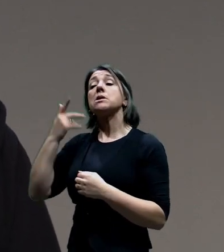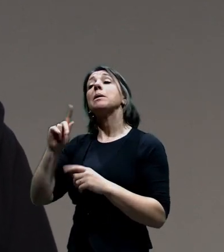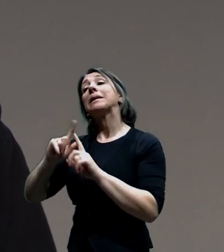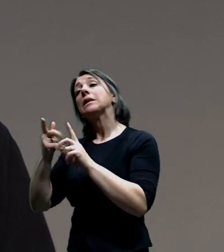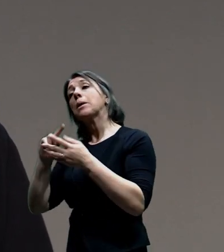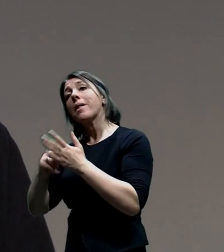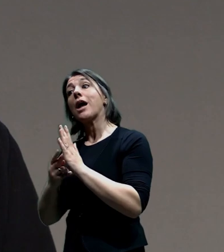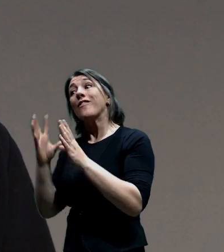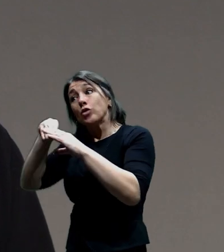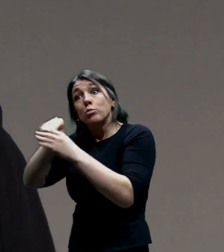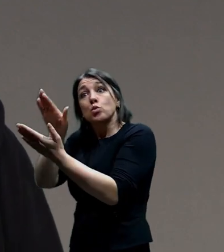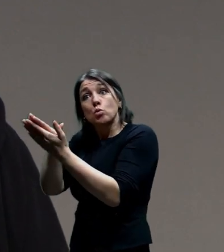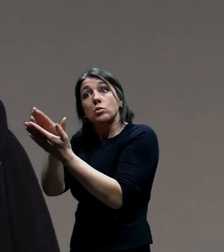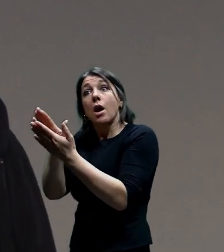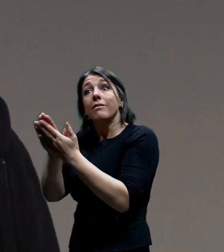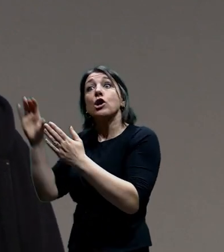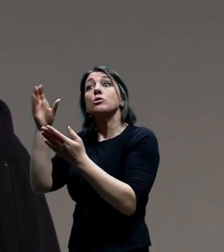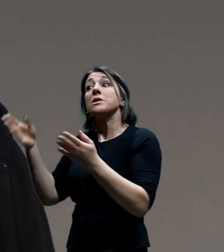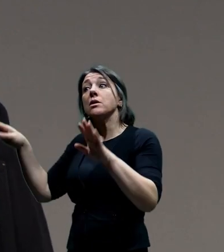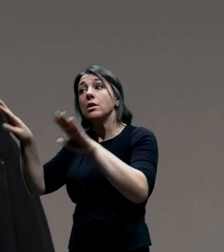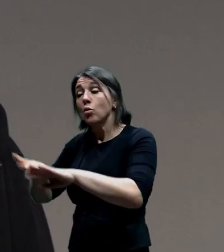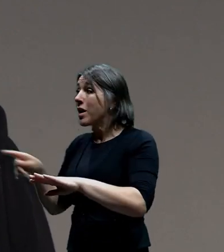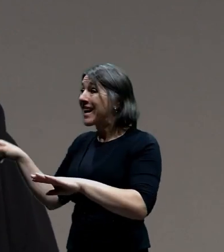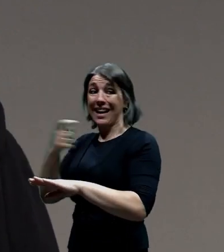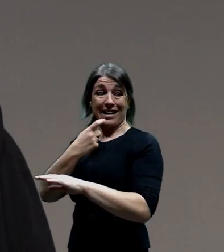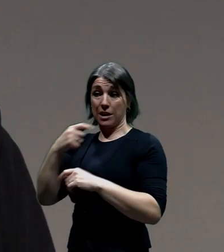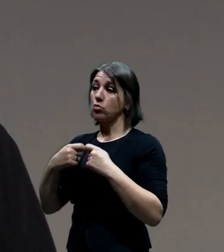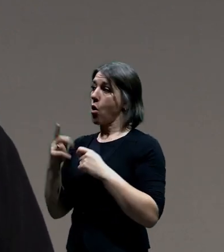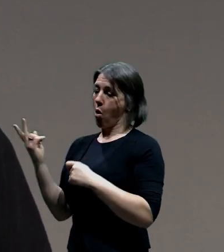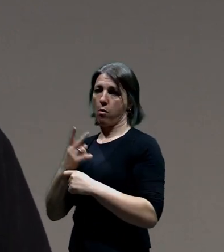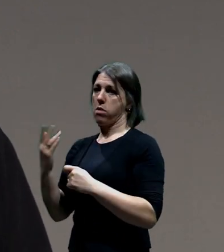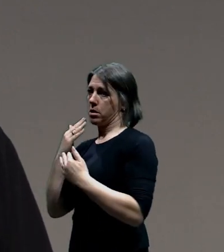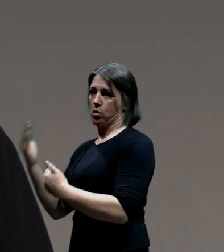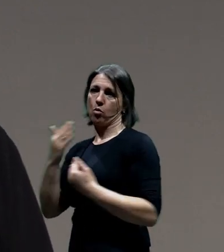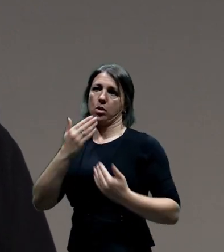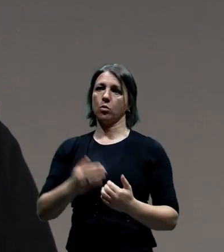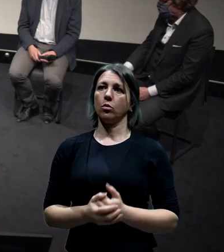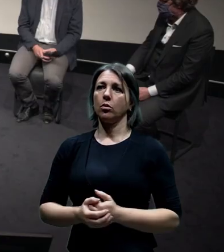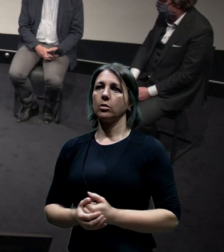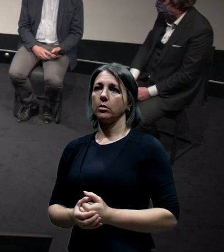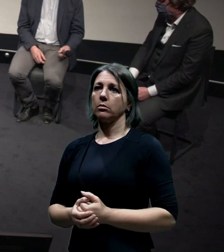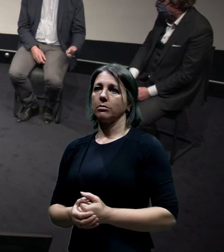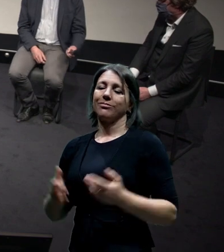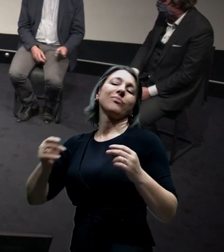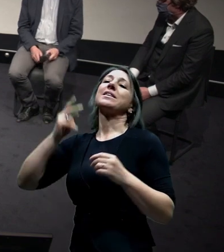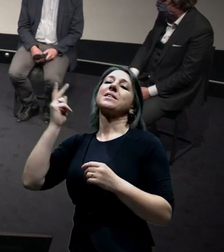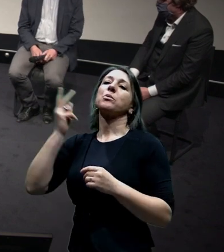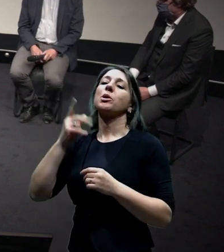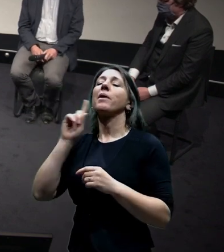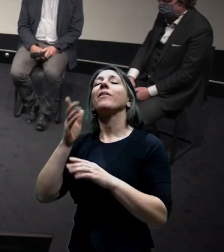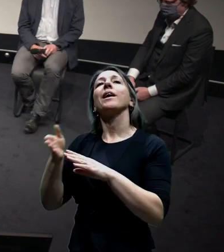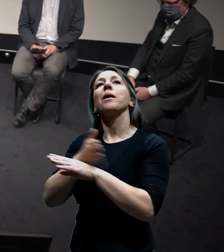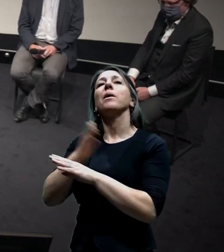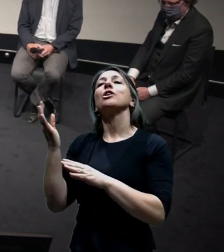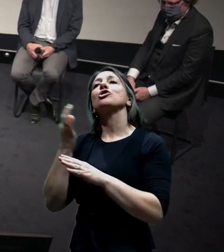by byla hrozná škoda, že v tomhle tom za mě máte prostě jako pochvalu, že se o tohle to snažíte, ale nikdy nebylo jednoduchý